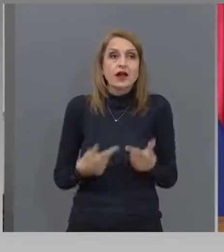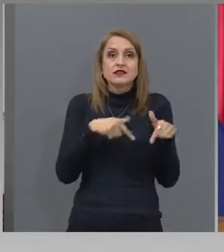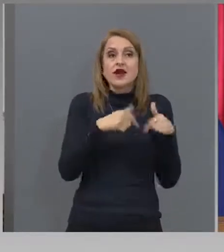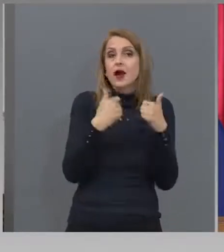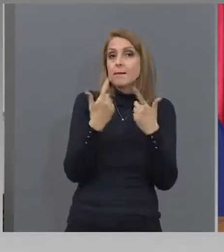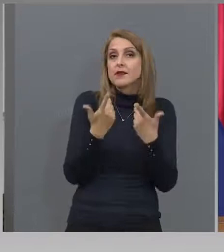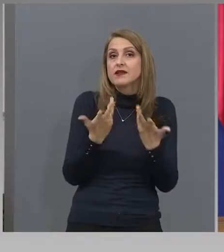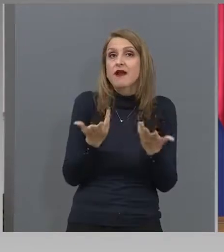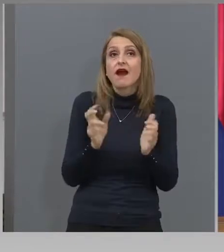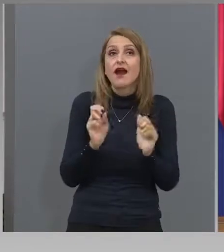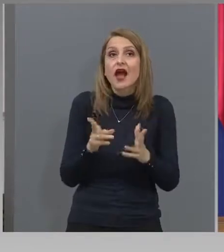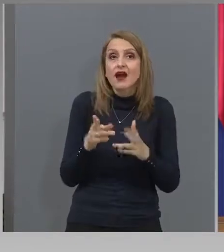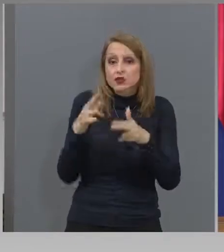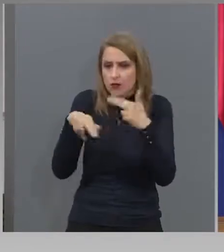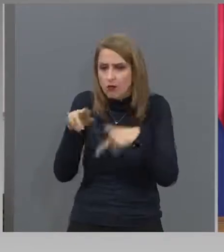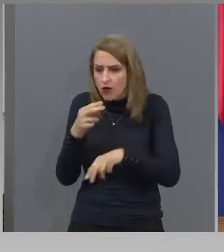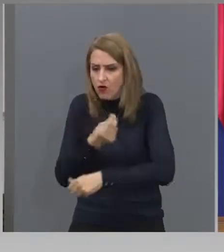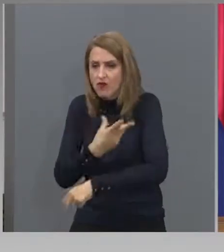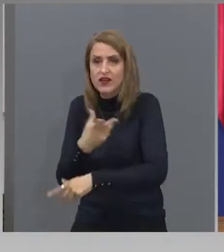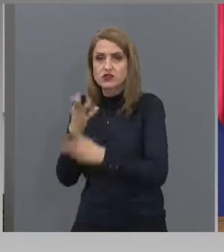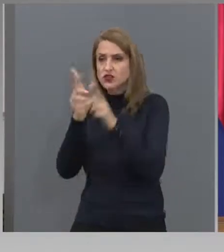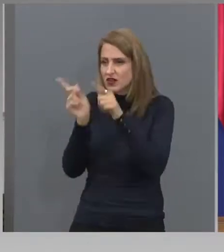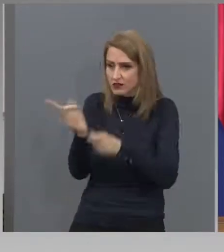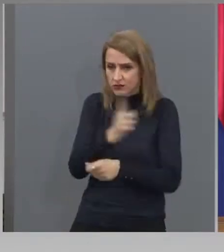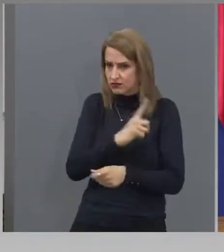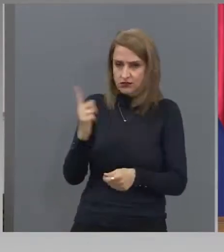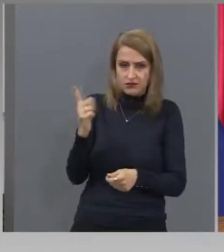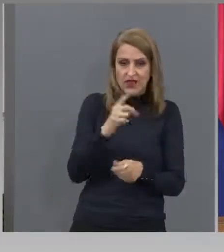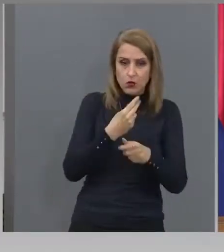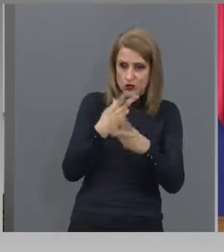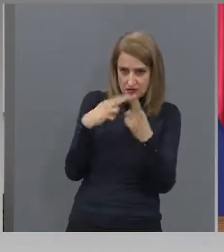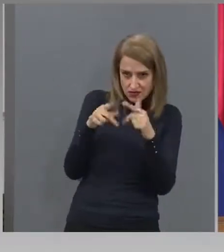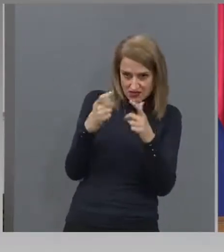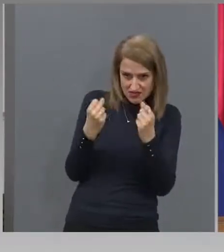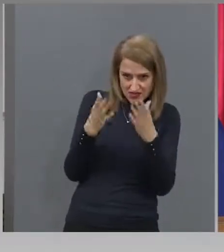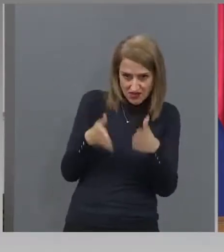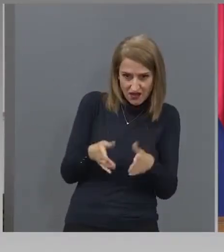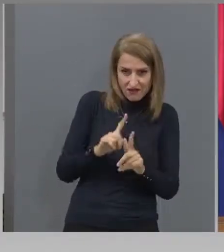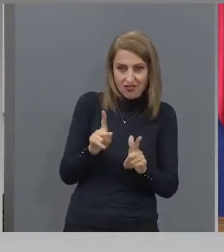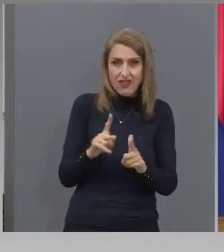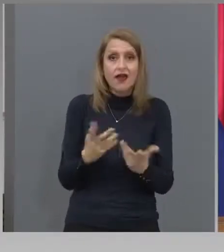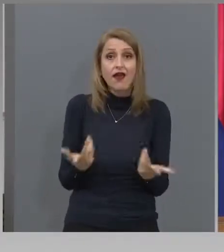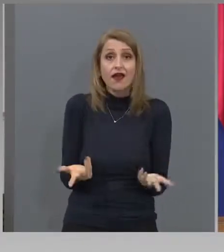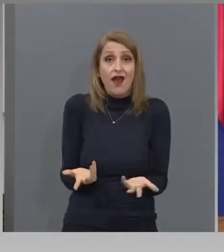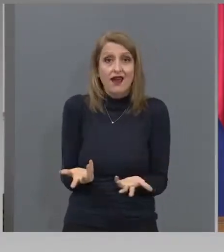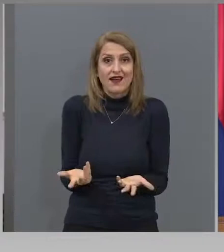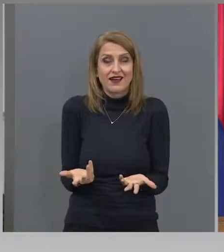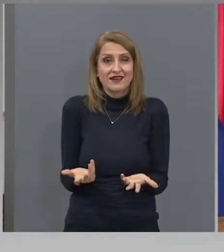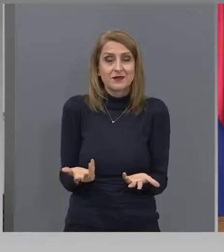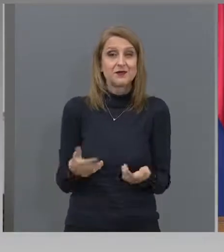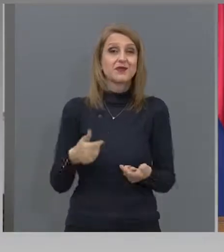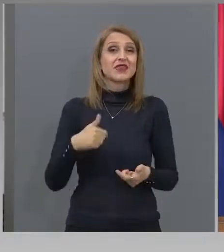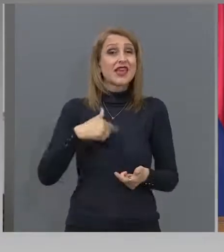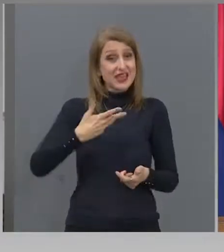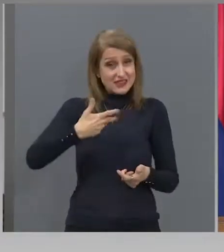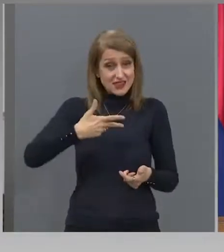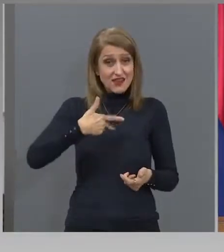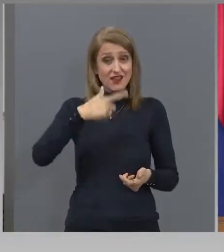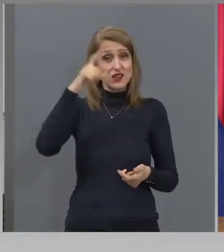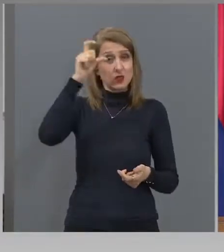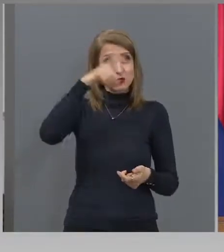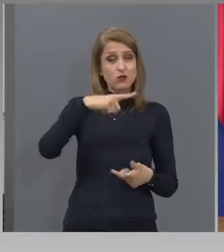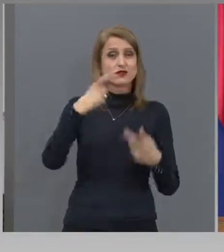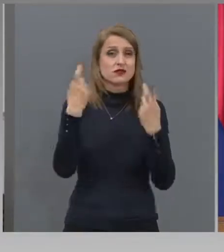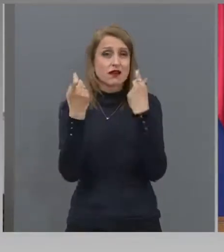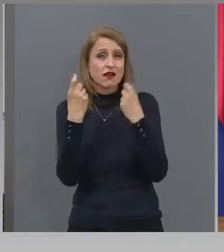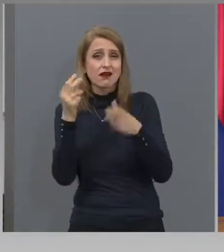всеки турист? Дали е здрав? Как ще го направиш? Много ни си иска. на Турция, и на Гърция, и на България